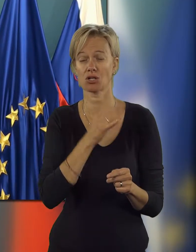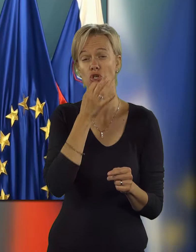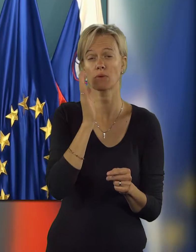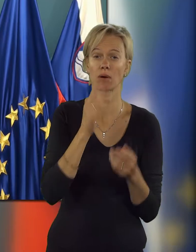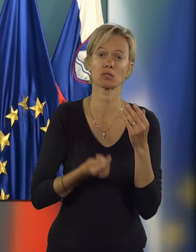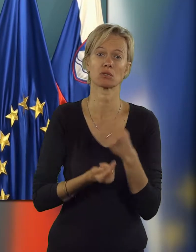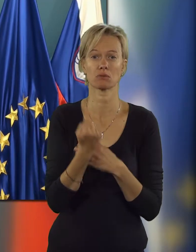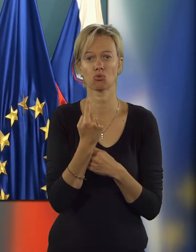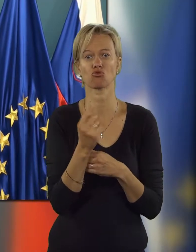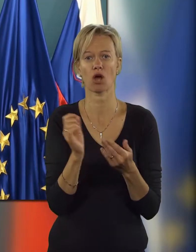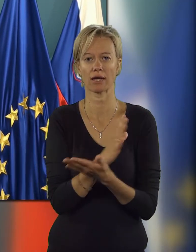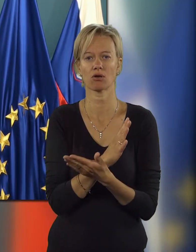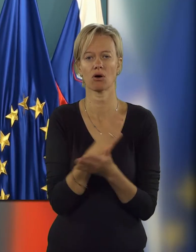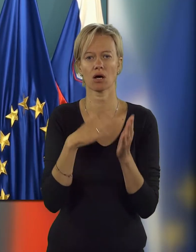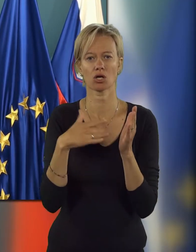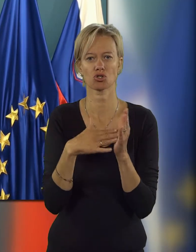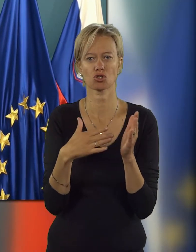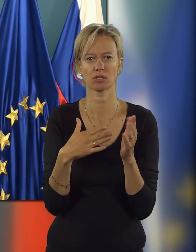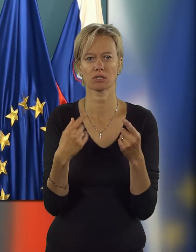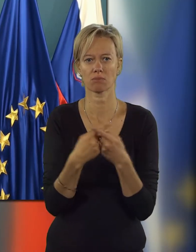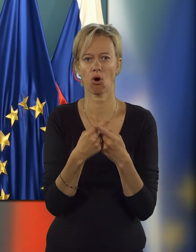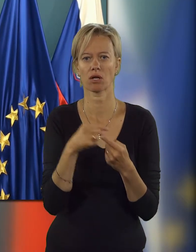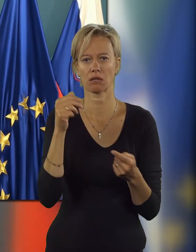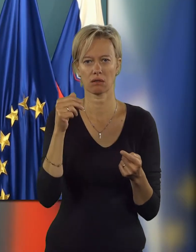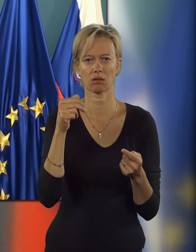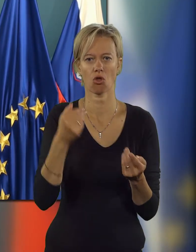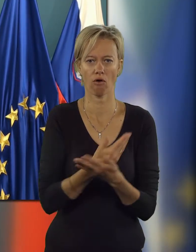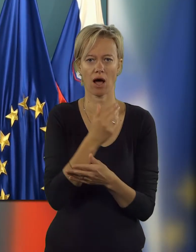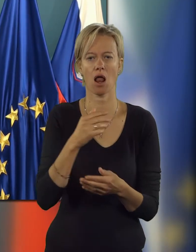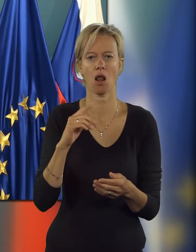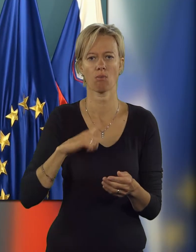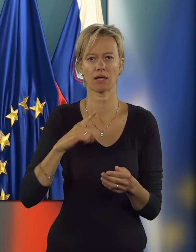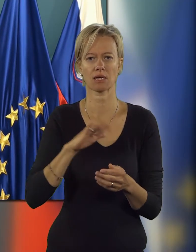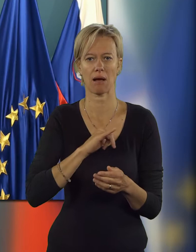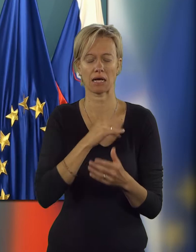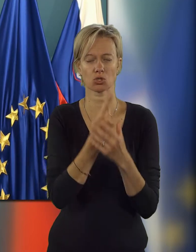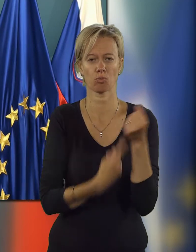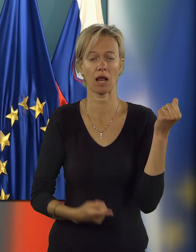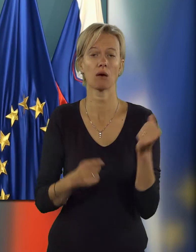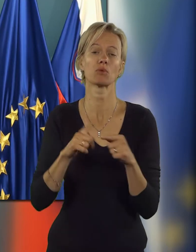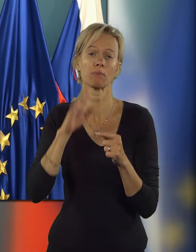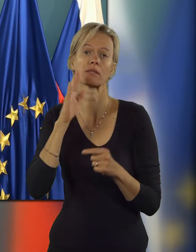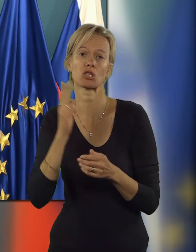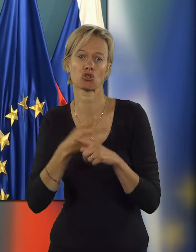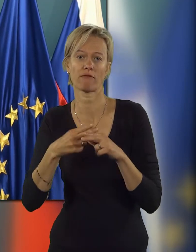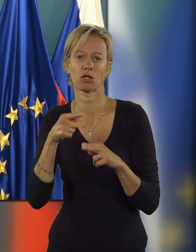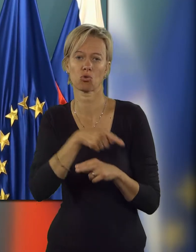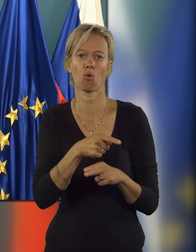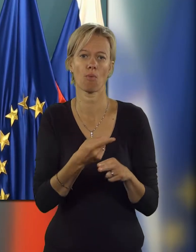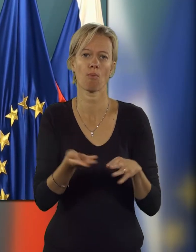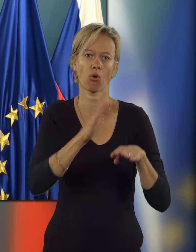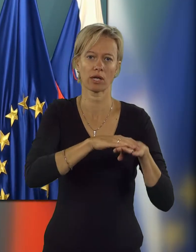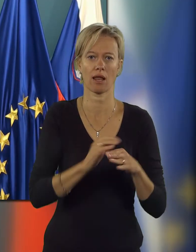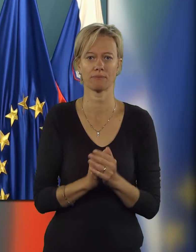če bi pa slučajno kakšen spor Nova Ljubljanska banka zgubila, bi pa država to pokrila.